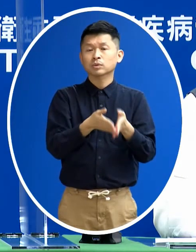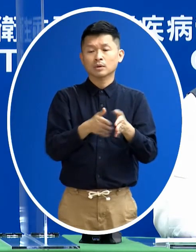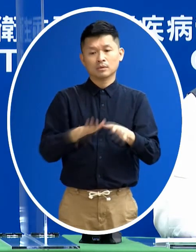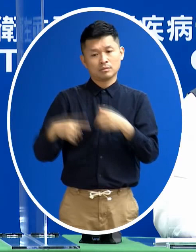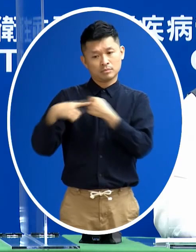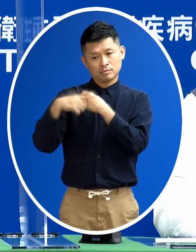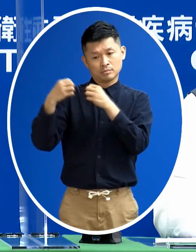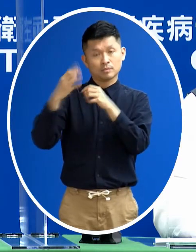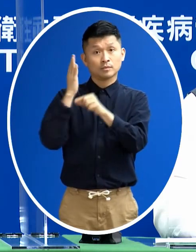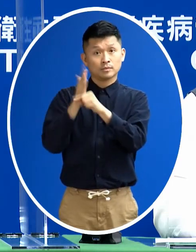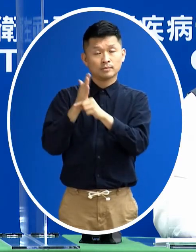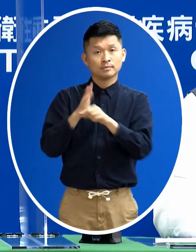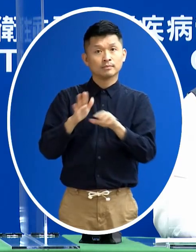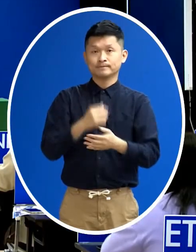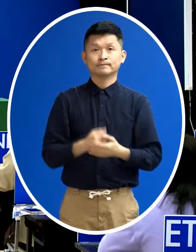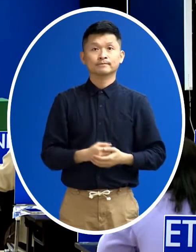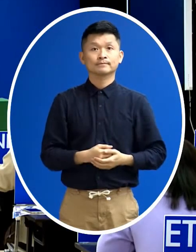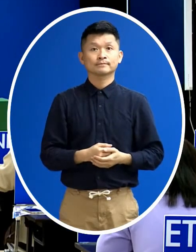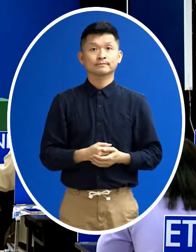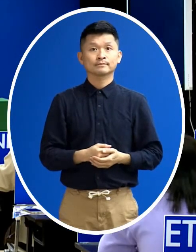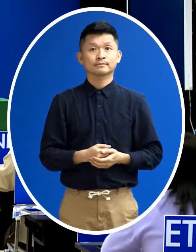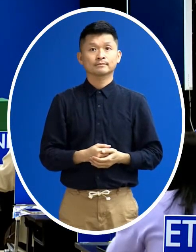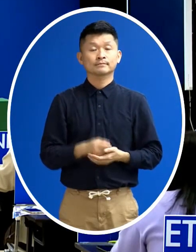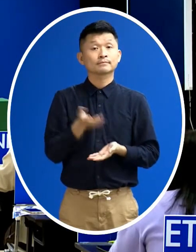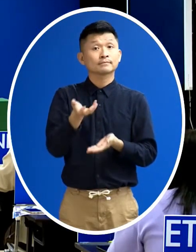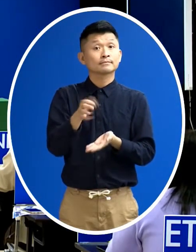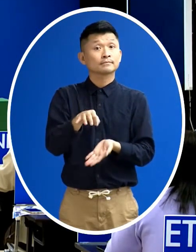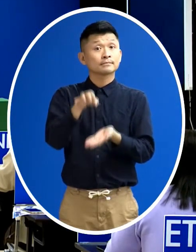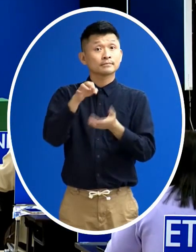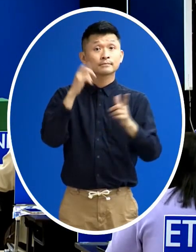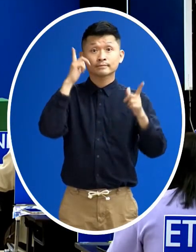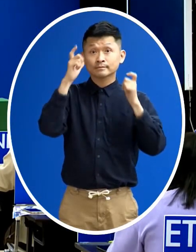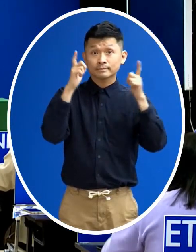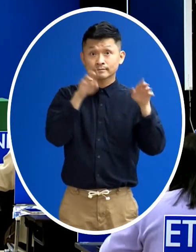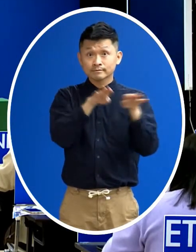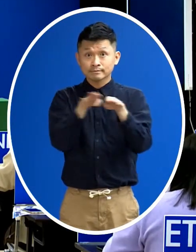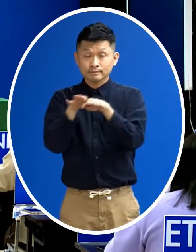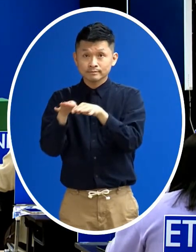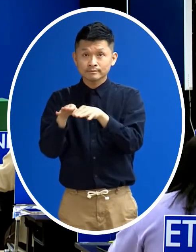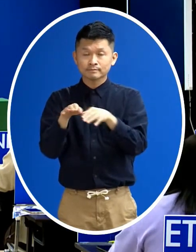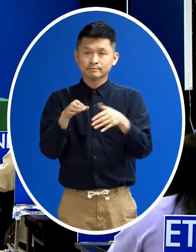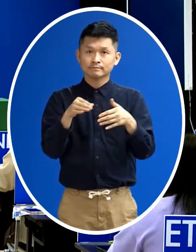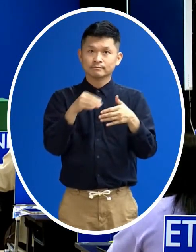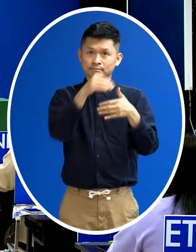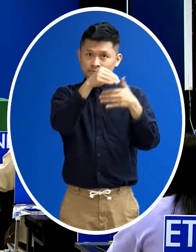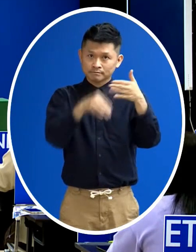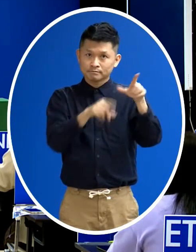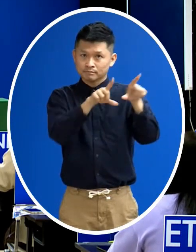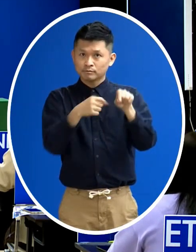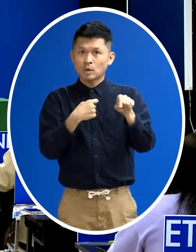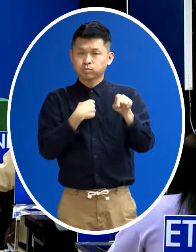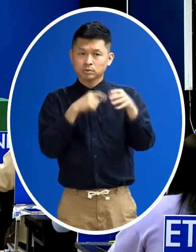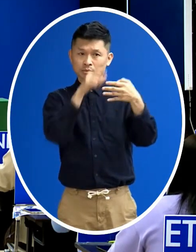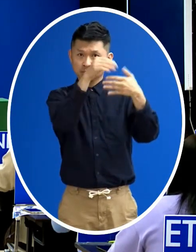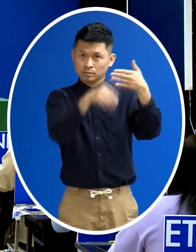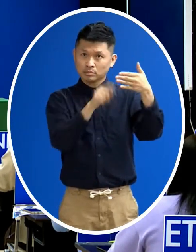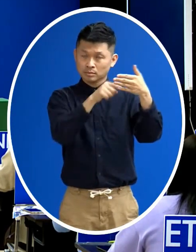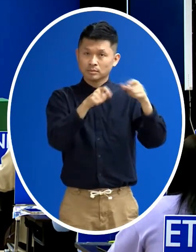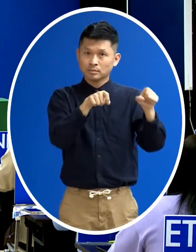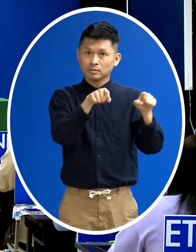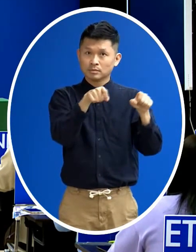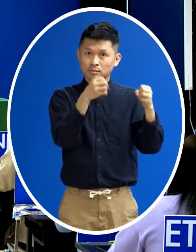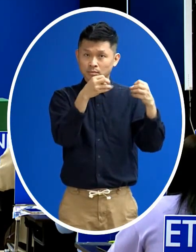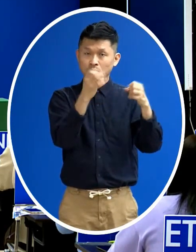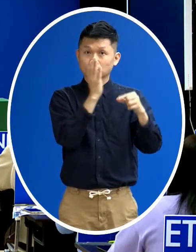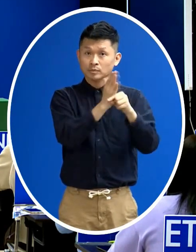這兩天會公佈部長 剛剛有提到過年的相關的指引還在研商中 可不可以請教一下部長有沒有